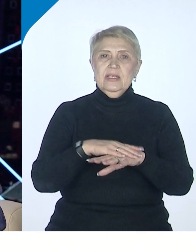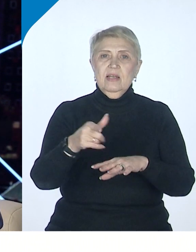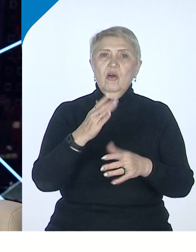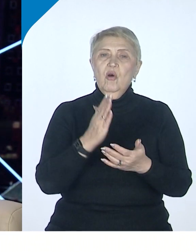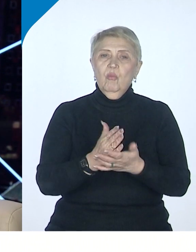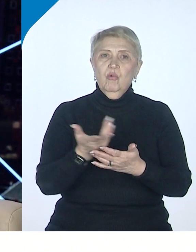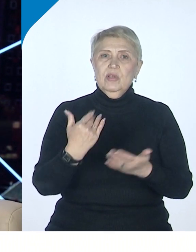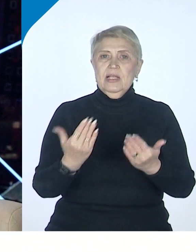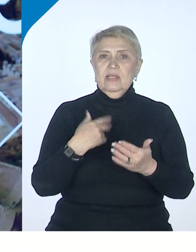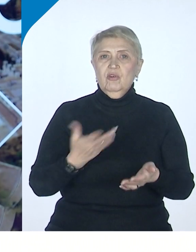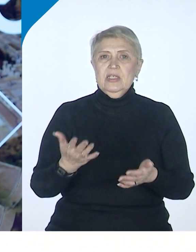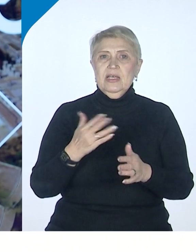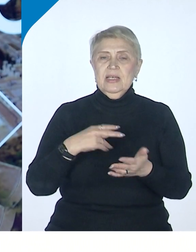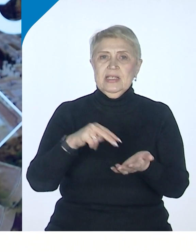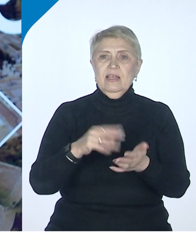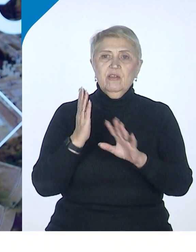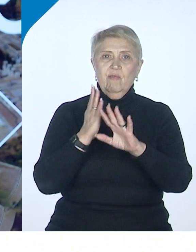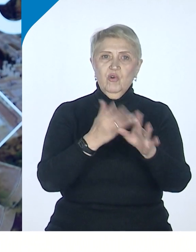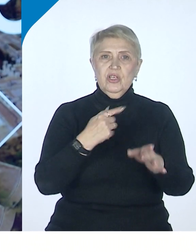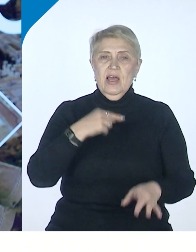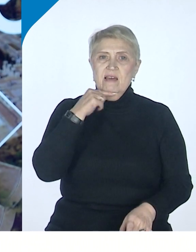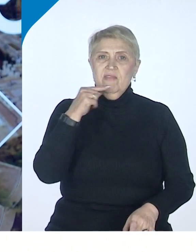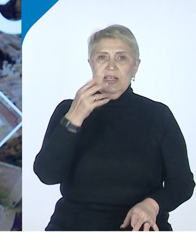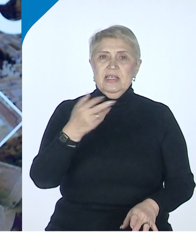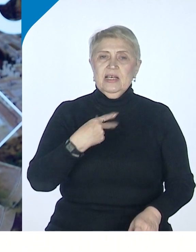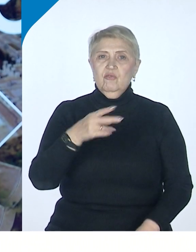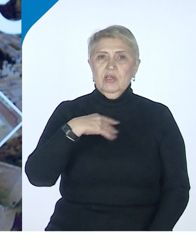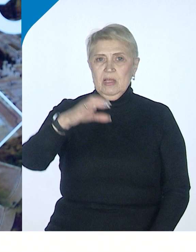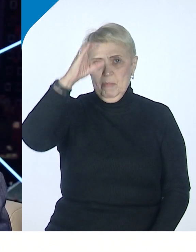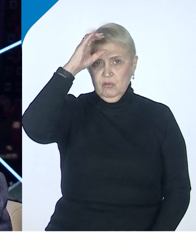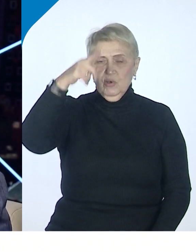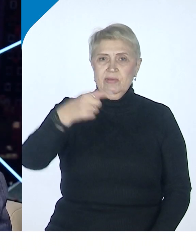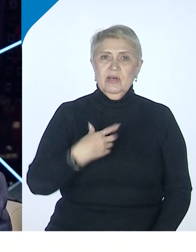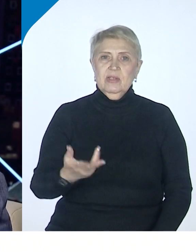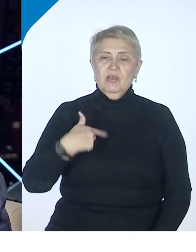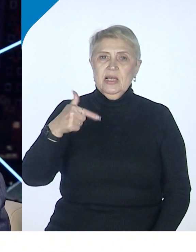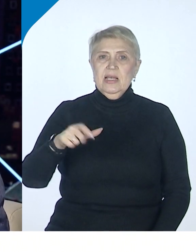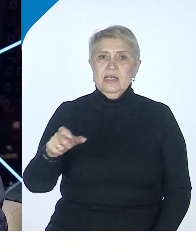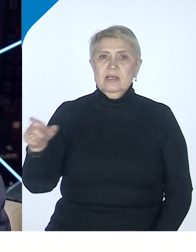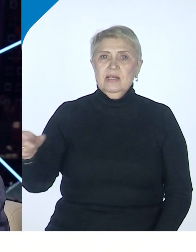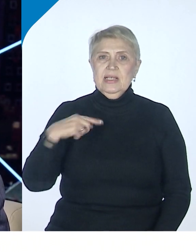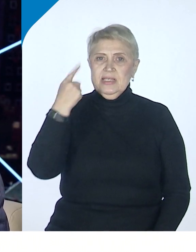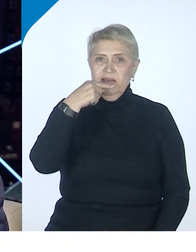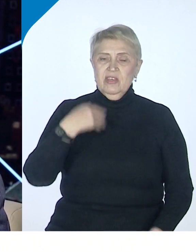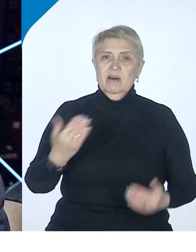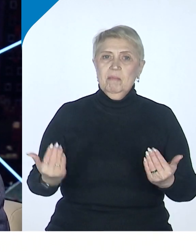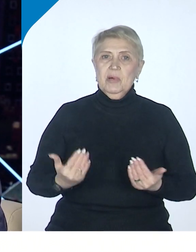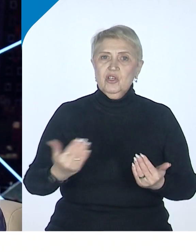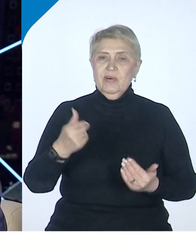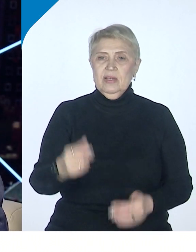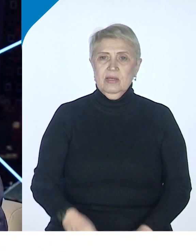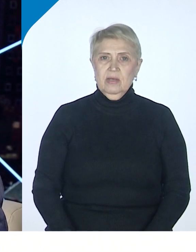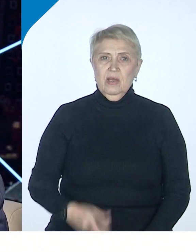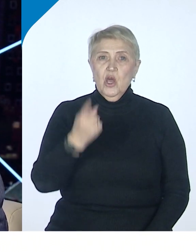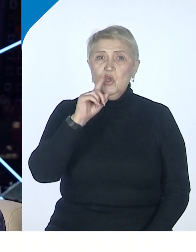стоять в очереди в российское посольство за гражданством, за видом на жительство в Хабаровске или не будут.